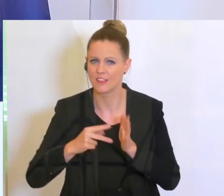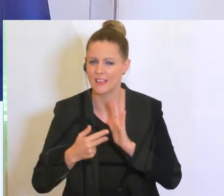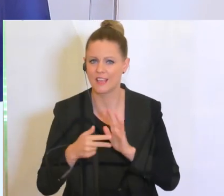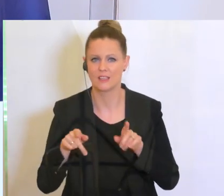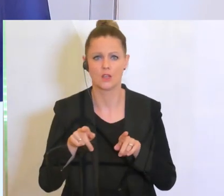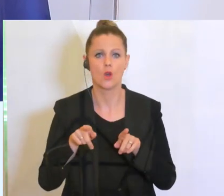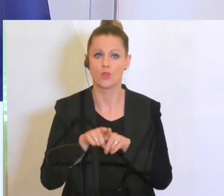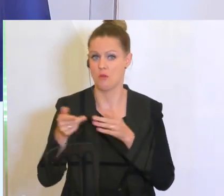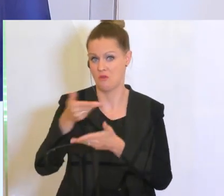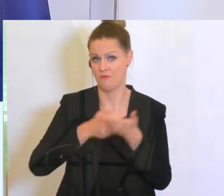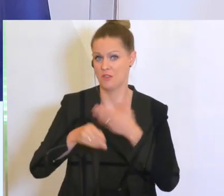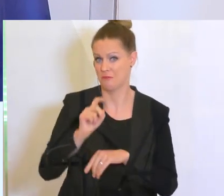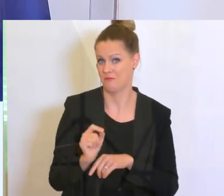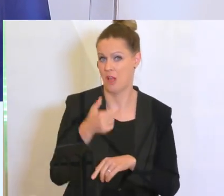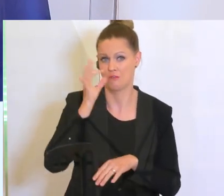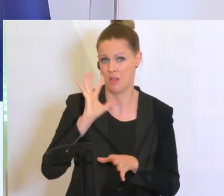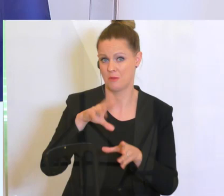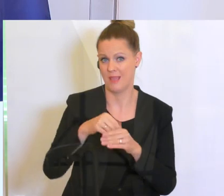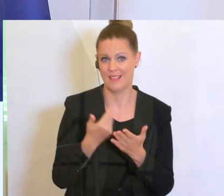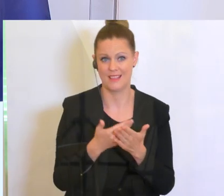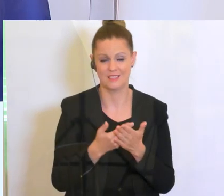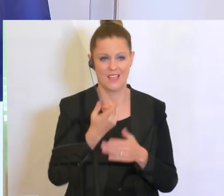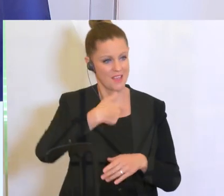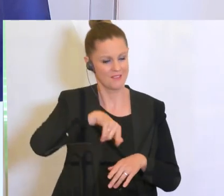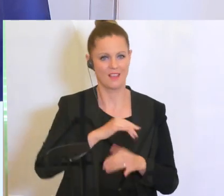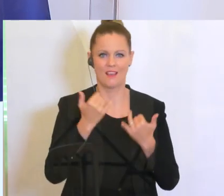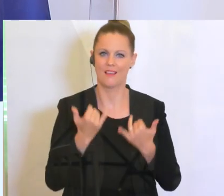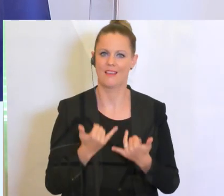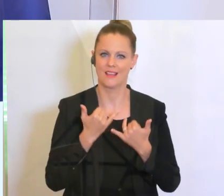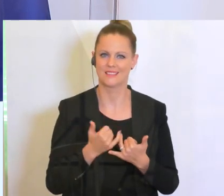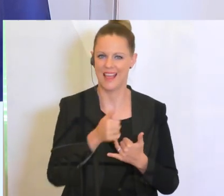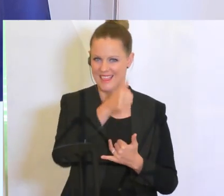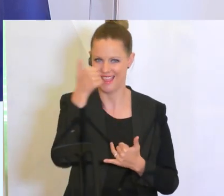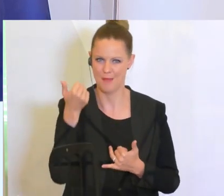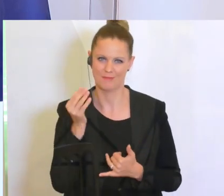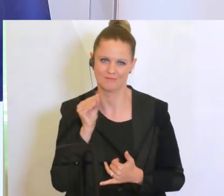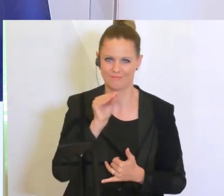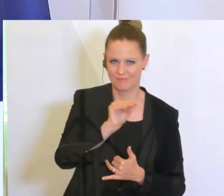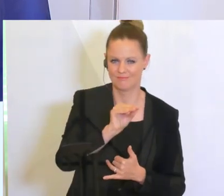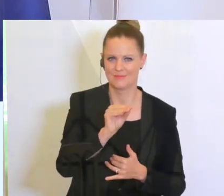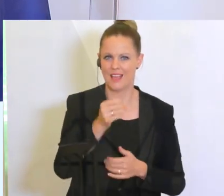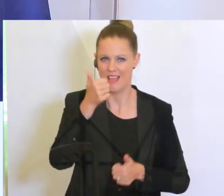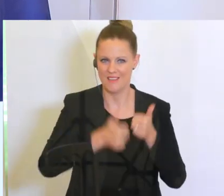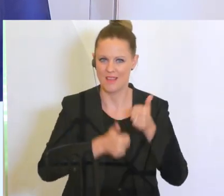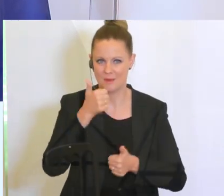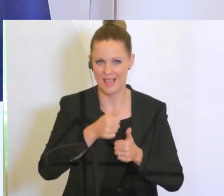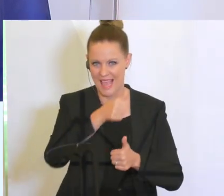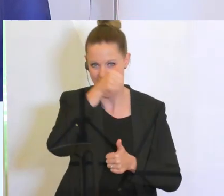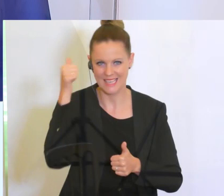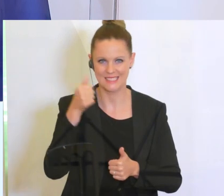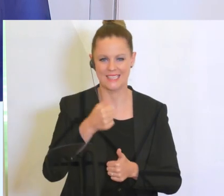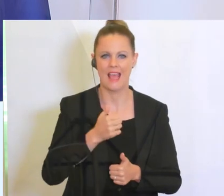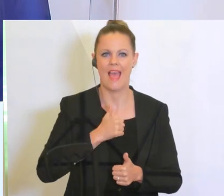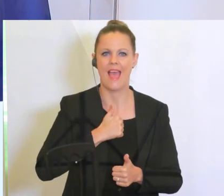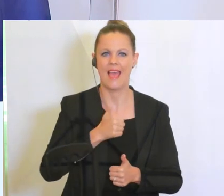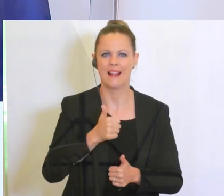und in Wirtschaft. Und deshalb haben wir bei der Namensgebung auch darauf geachtet bei diesem Wettbewerb. Er heißt Heldinnen